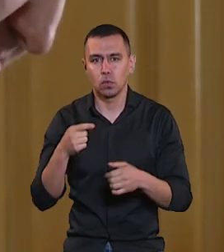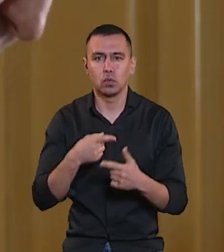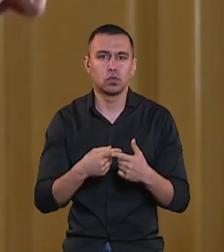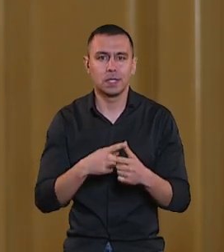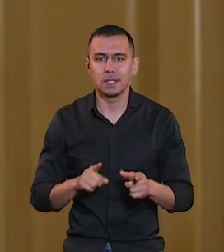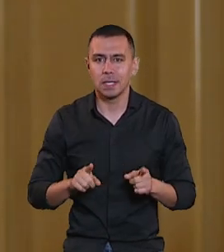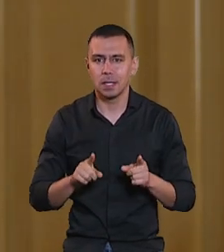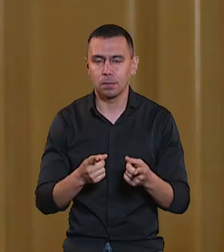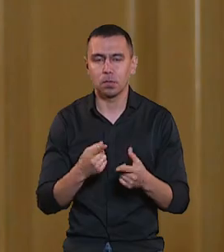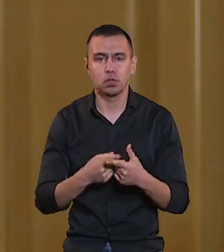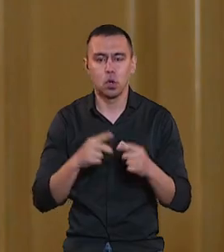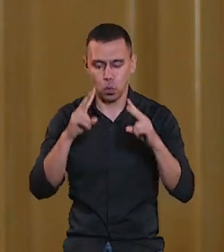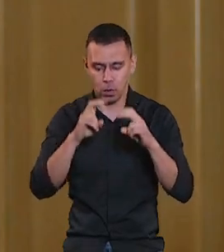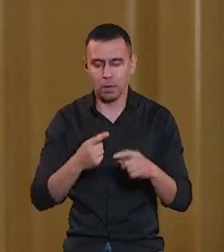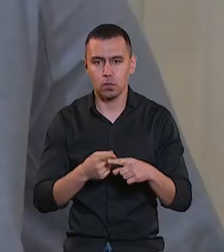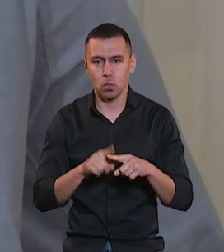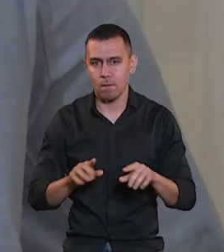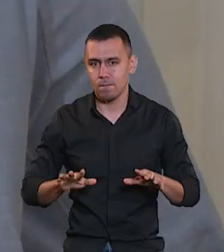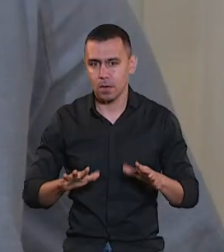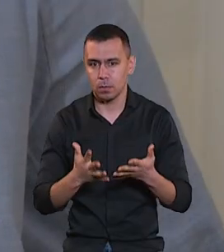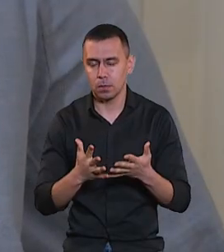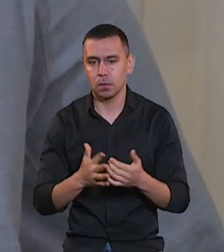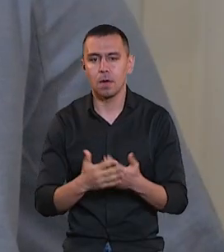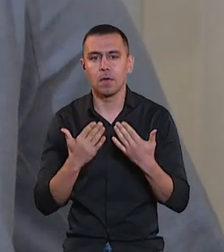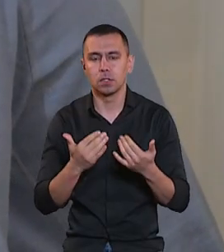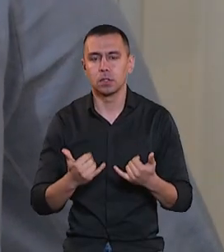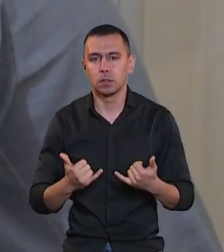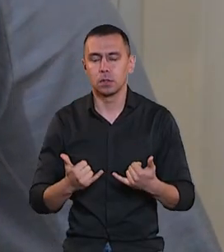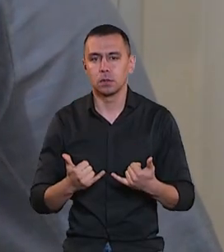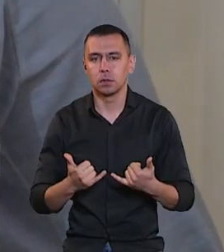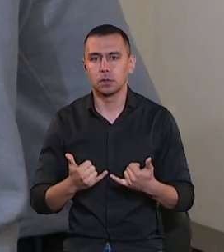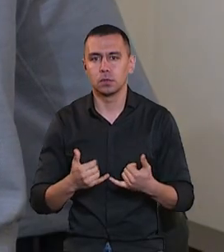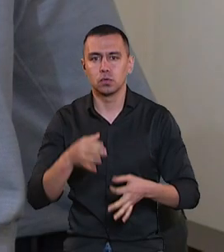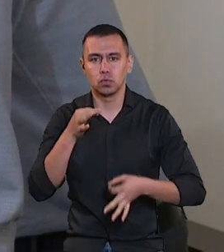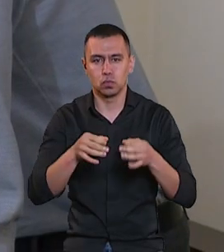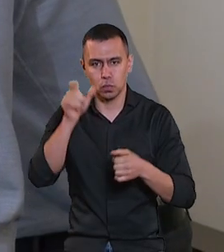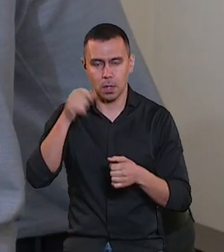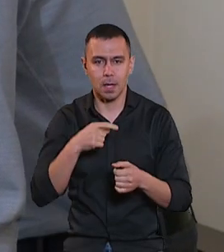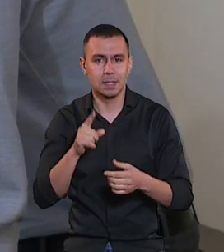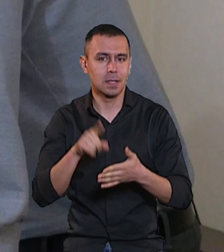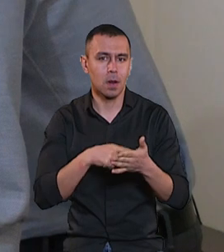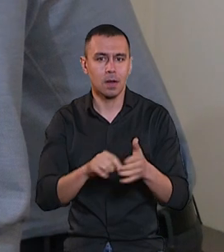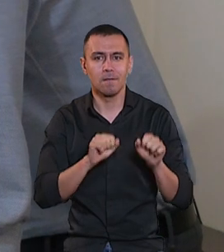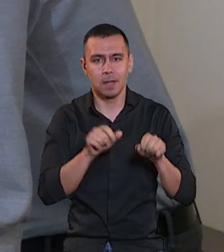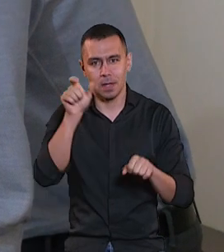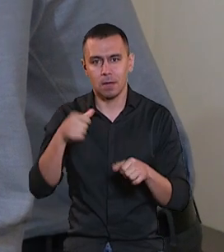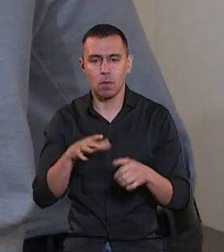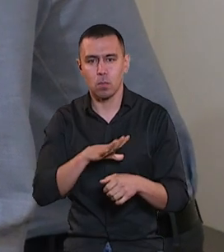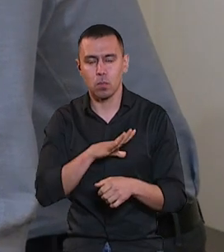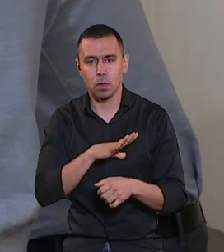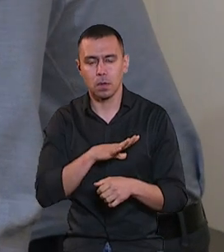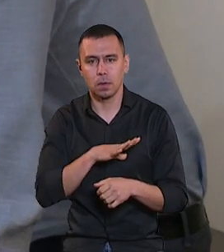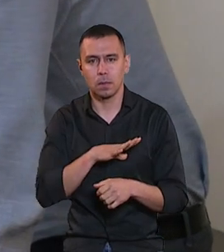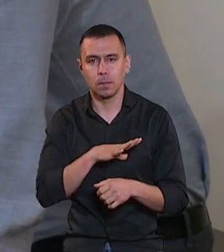закритиме, чи вислідується в даному випадку. Ваше честь, знову ж таки, заперечую. Захисника вже було, рахую, ваше честь